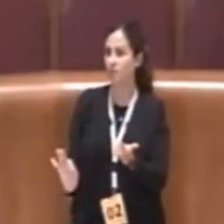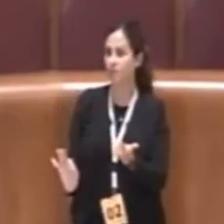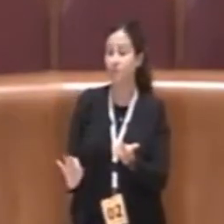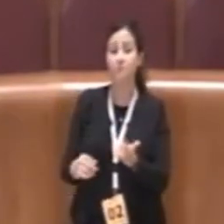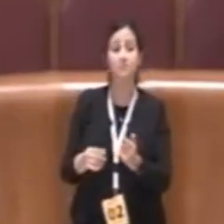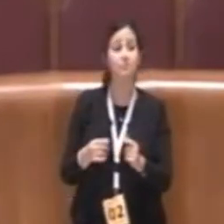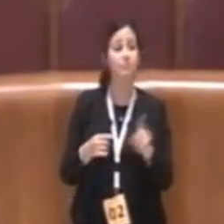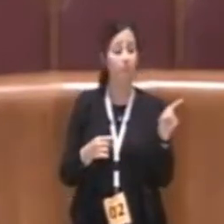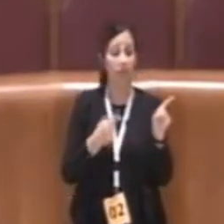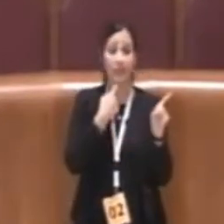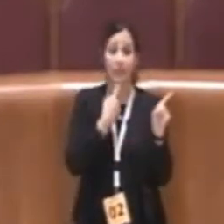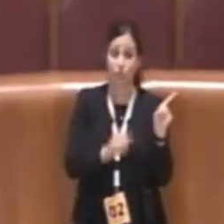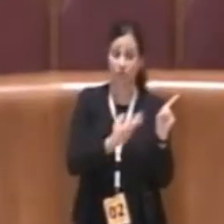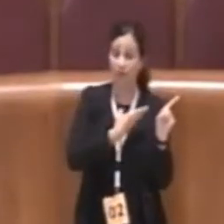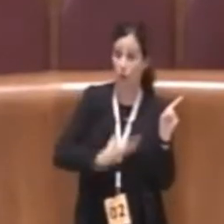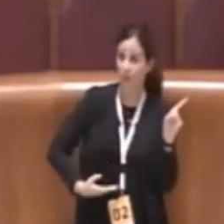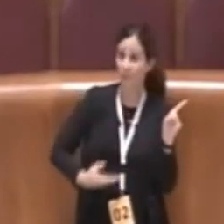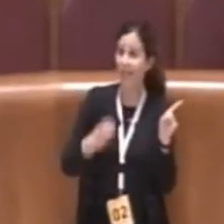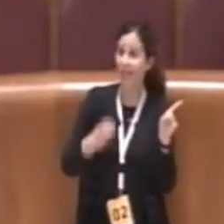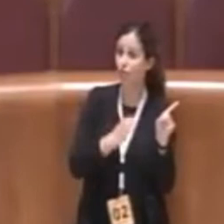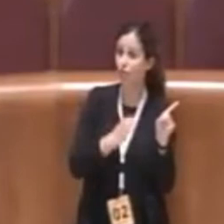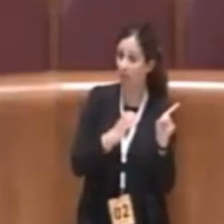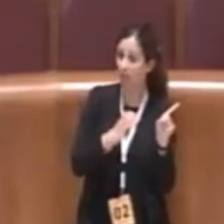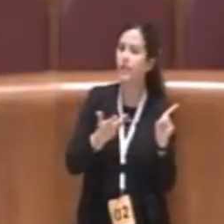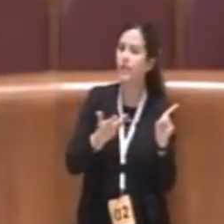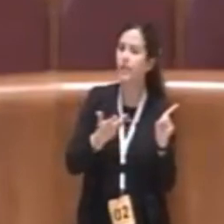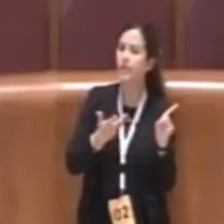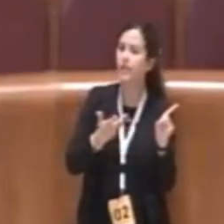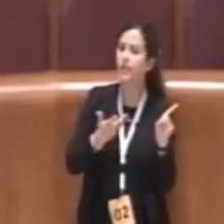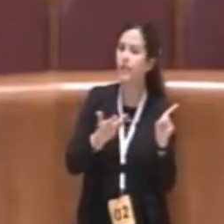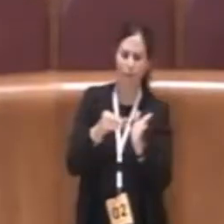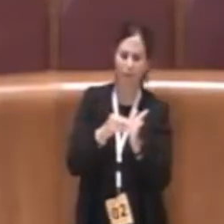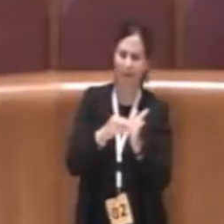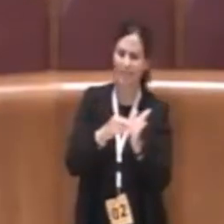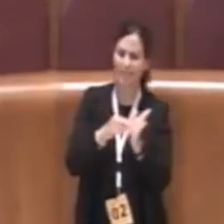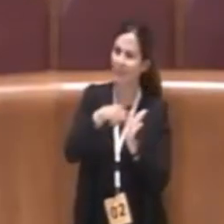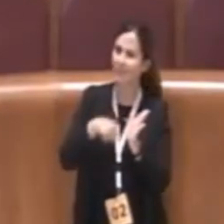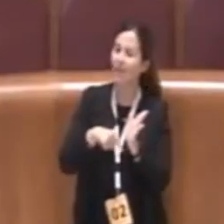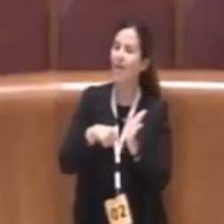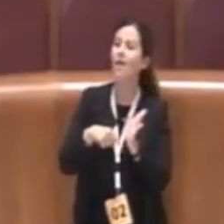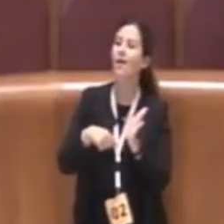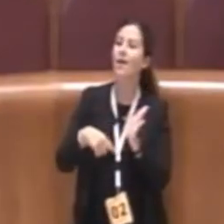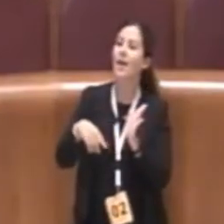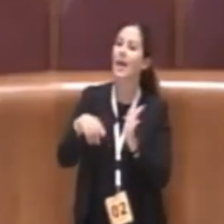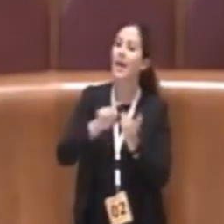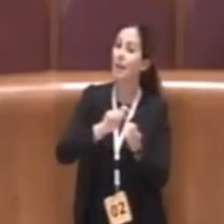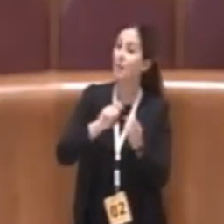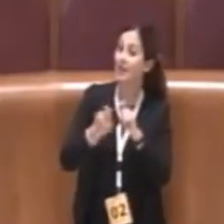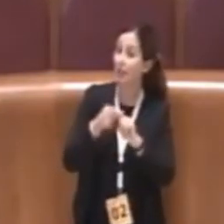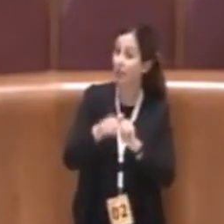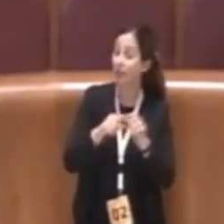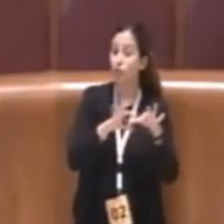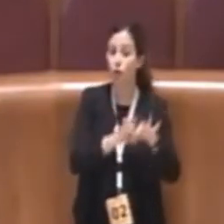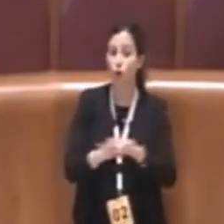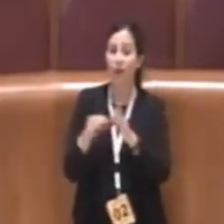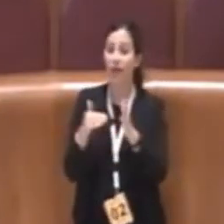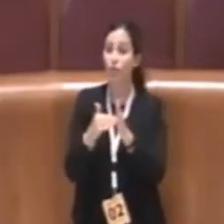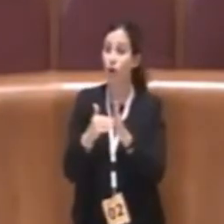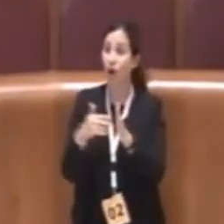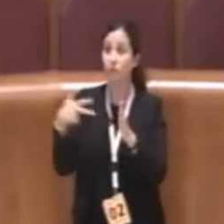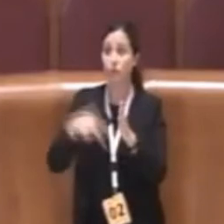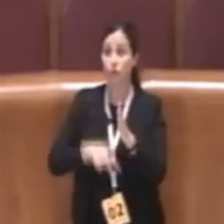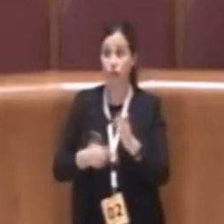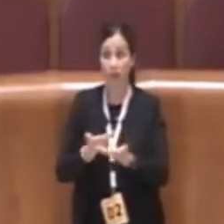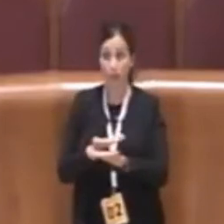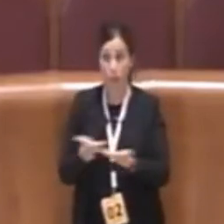consigliera Celli c'è anche un emendamento che definisce meglio il punto di housing sociale pubblica e abbiamo introdotta anche una